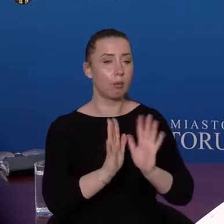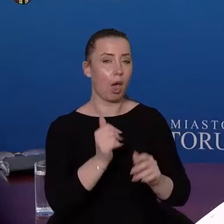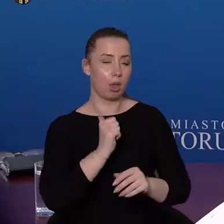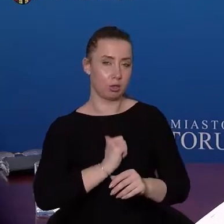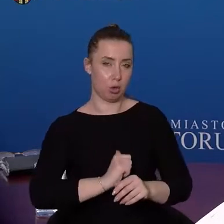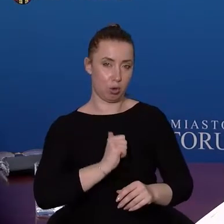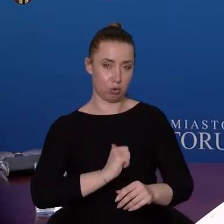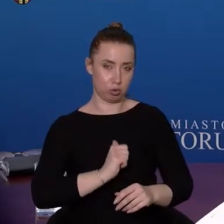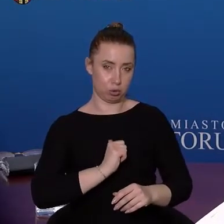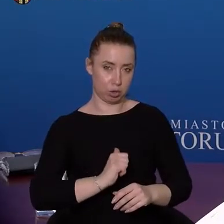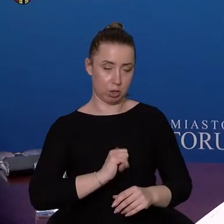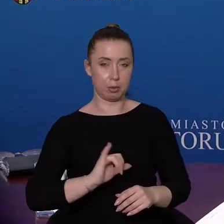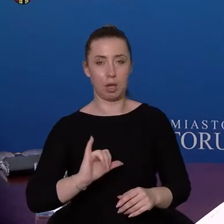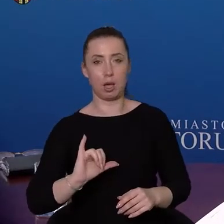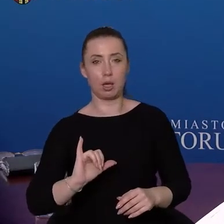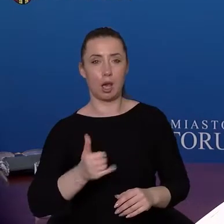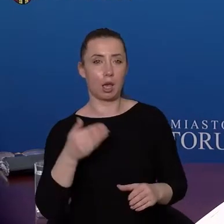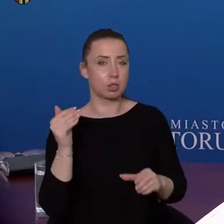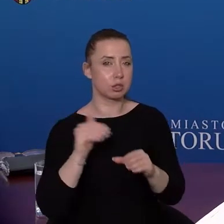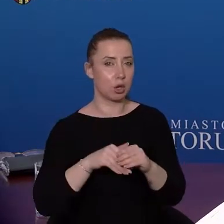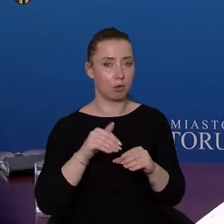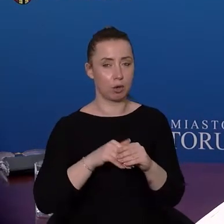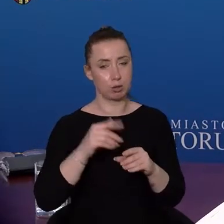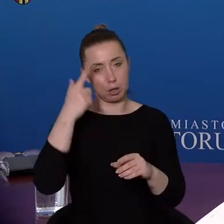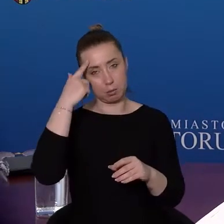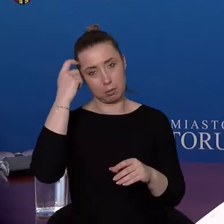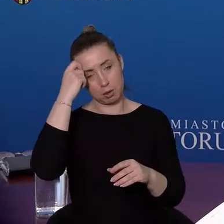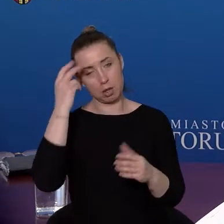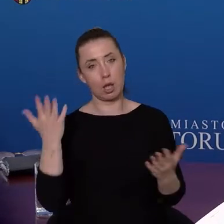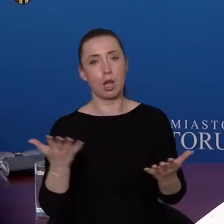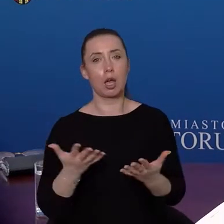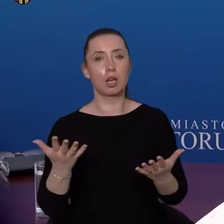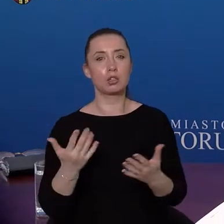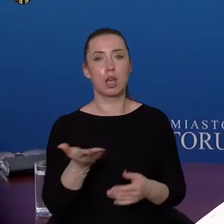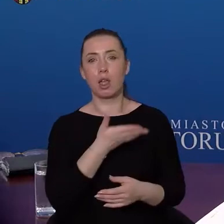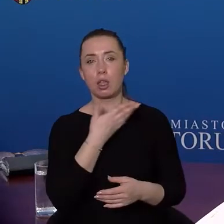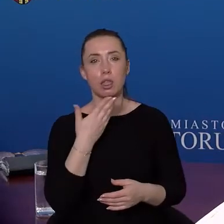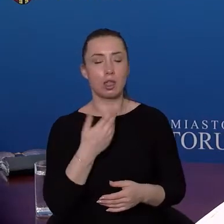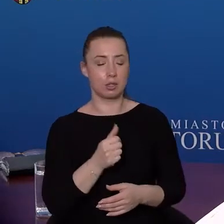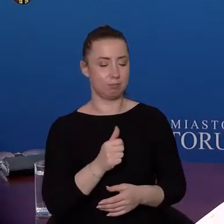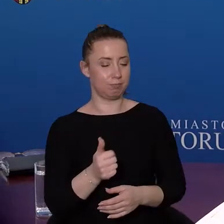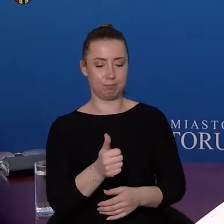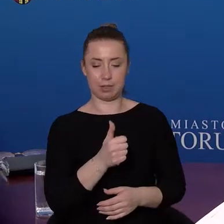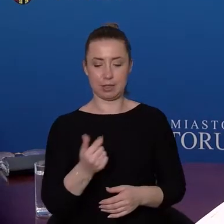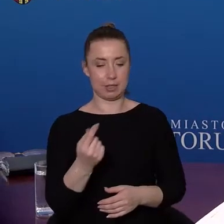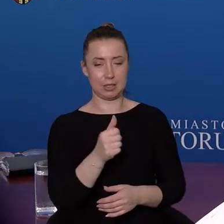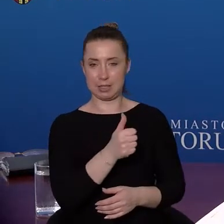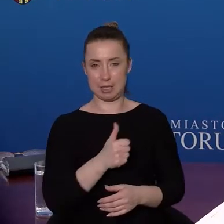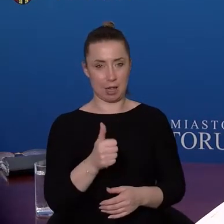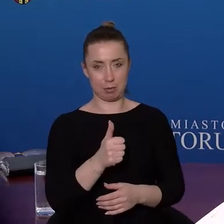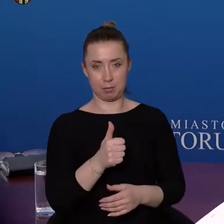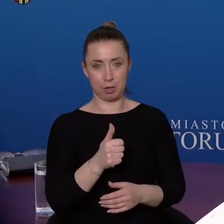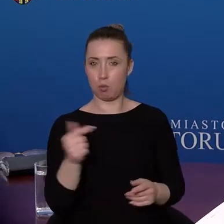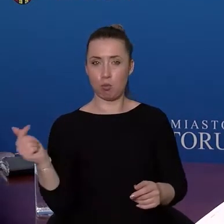o sposób zachowań, pamiętajcie, że wszędzie tam, gdzie nie jesteśmy sami, powinniśmy mieć założone maseczki,